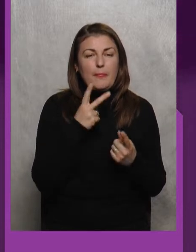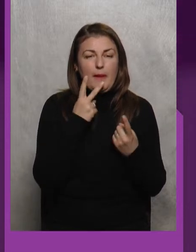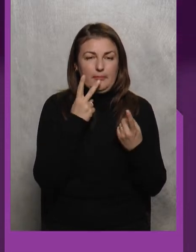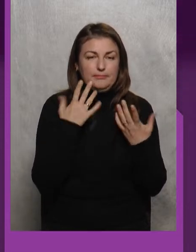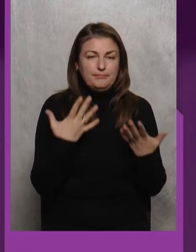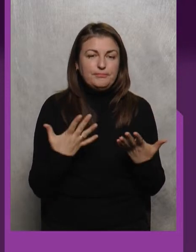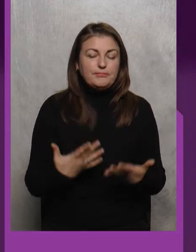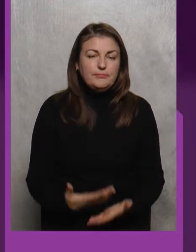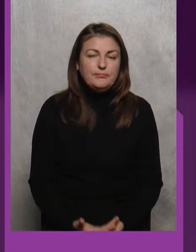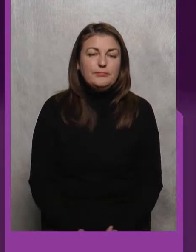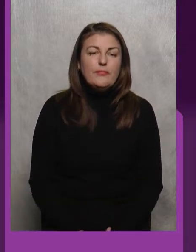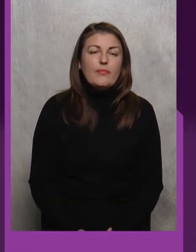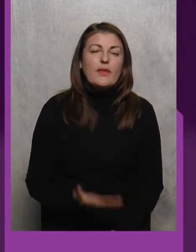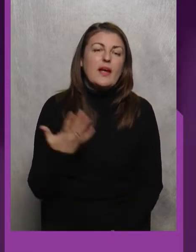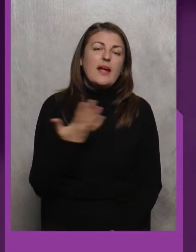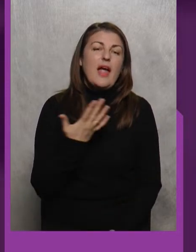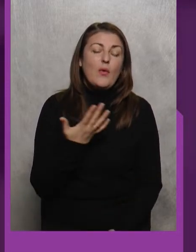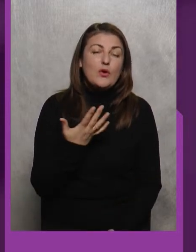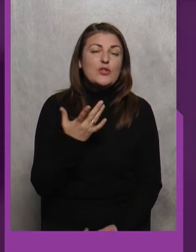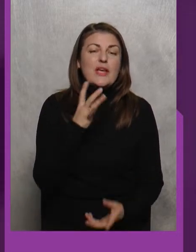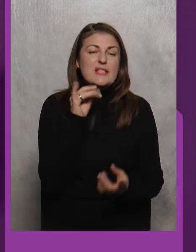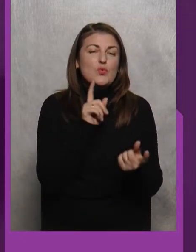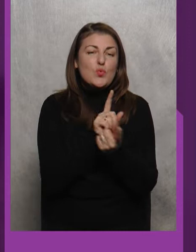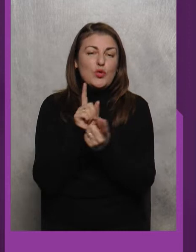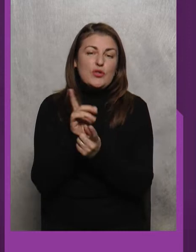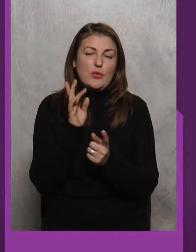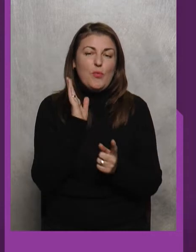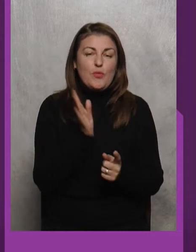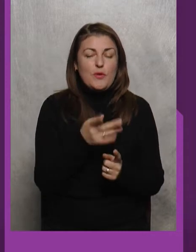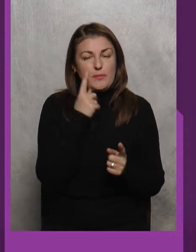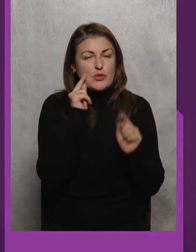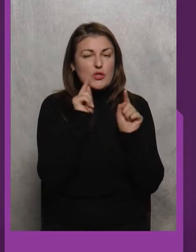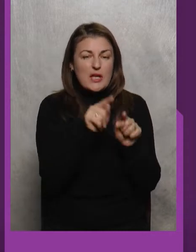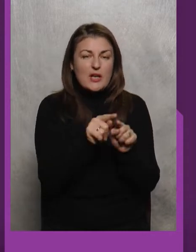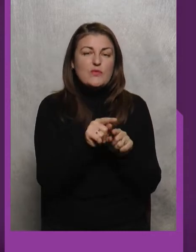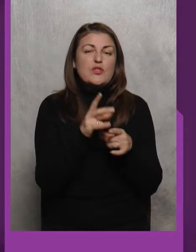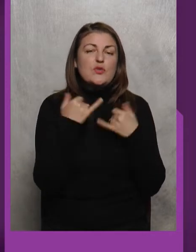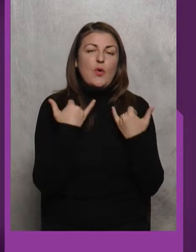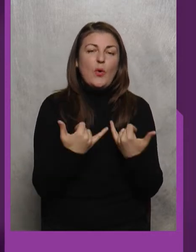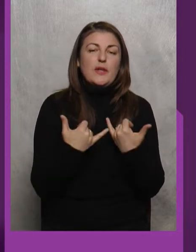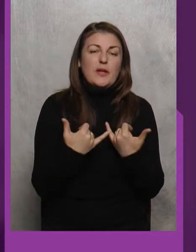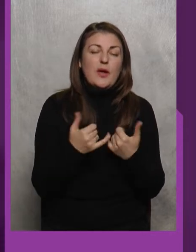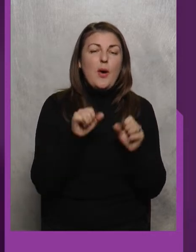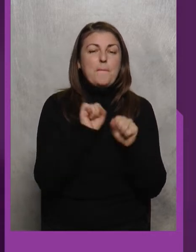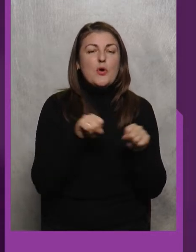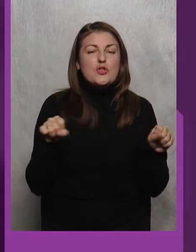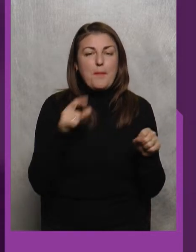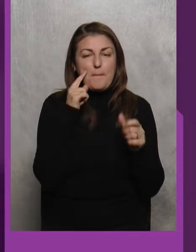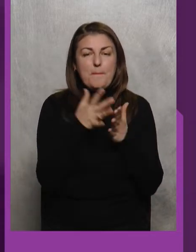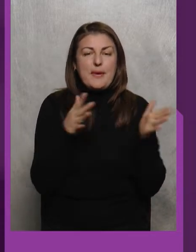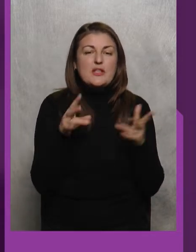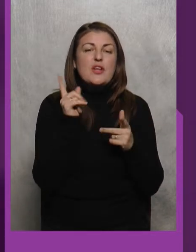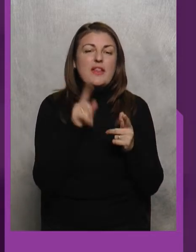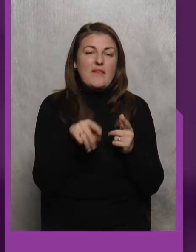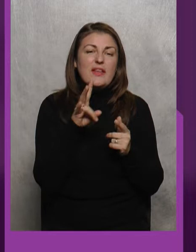план Якоїсь із сутичок І тому будемо зосереджуватися Сьогодні можливо Більше